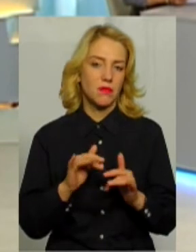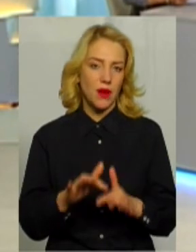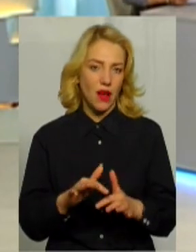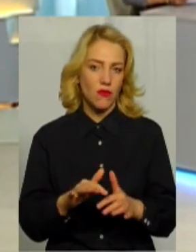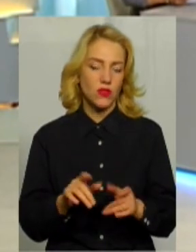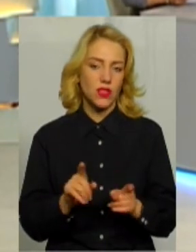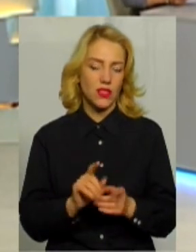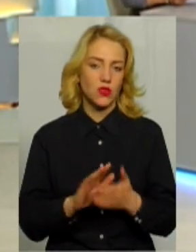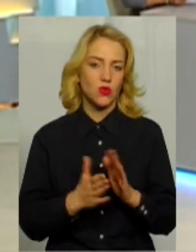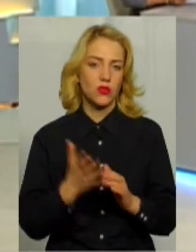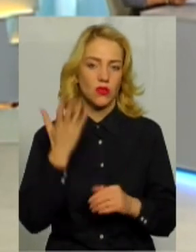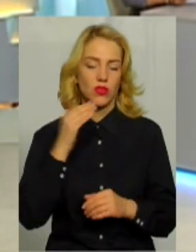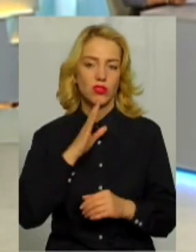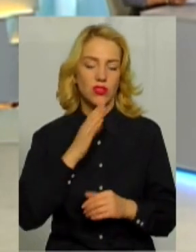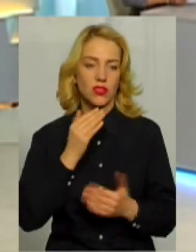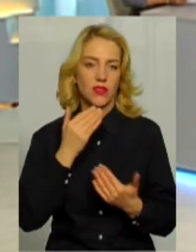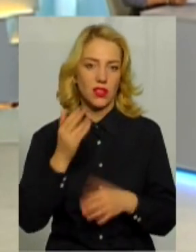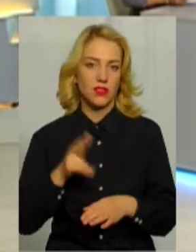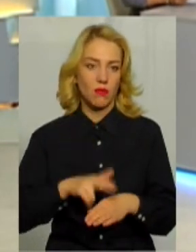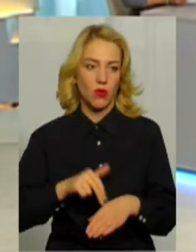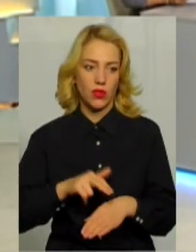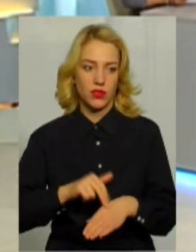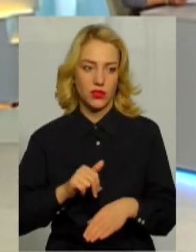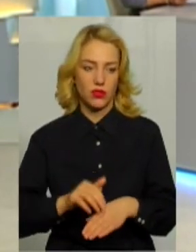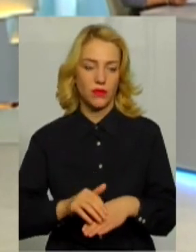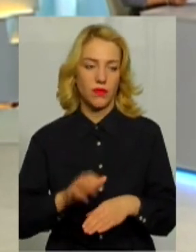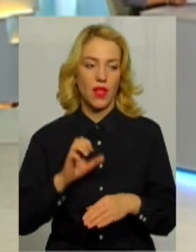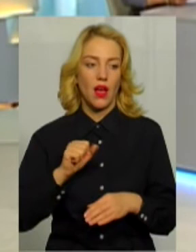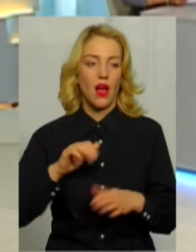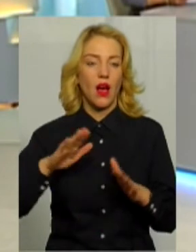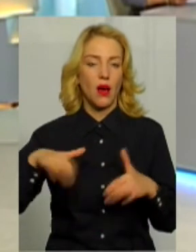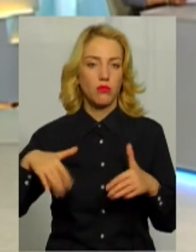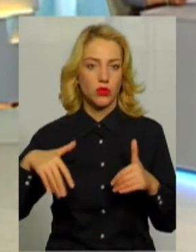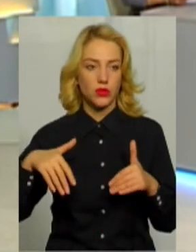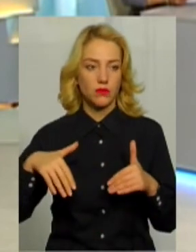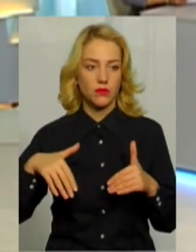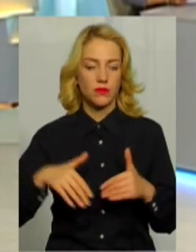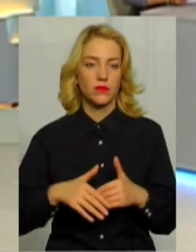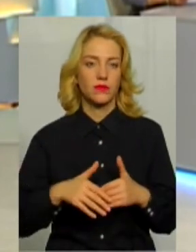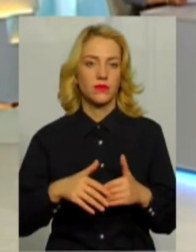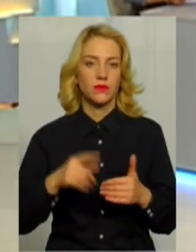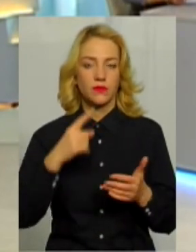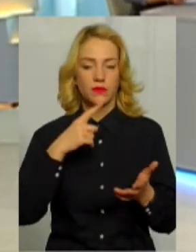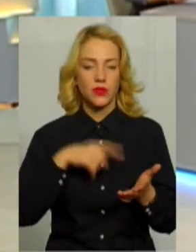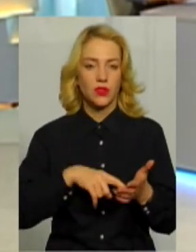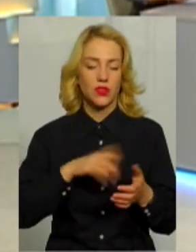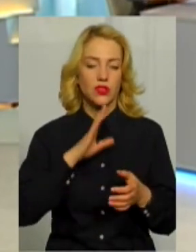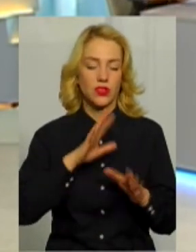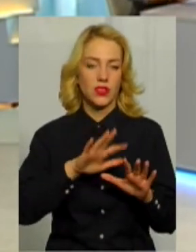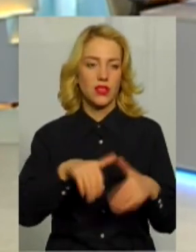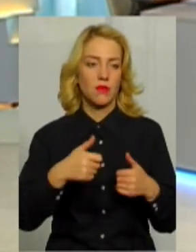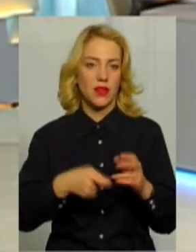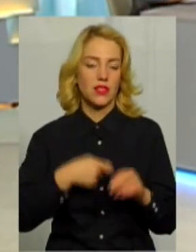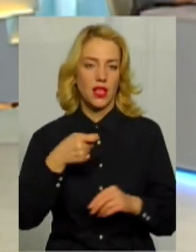таки звертається до поліції, а потім буває таке, що вона забирає